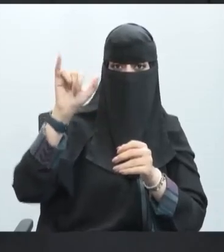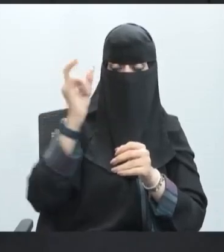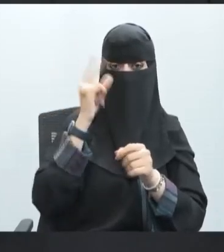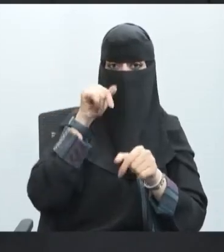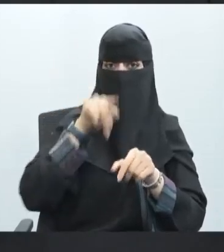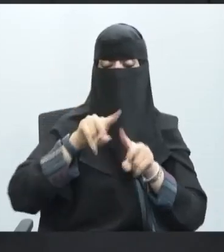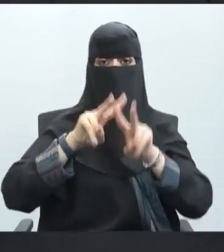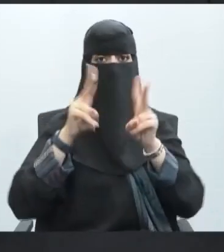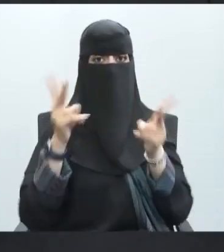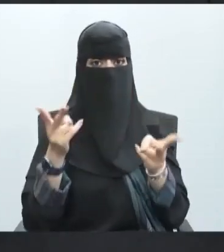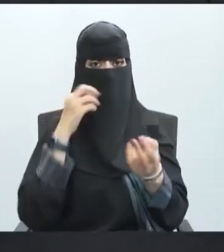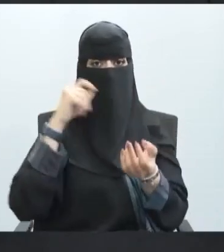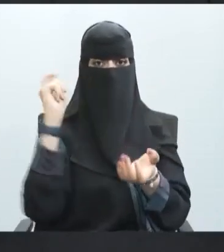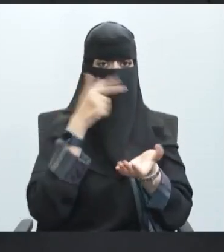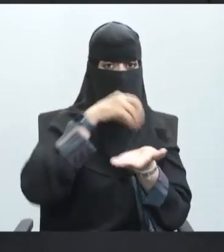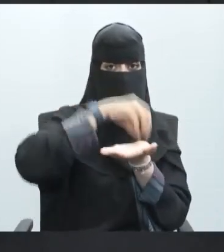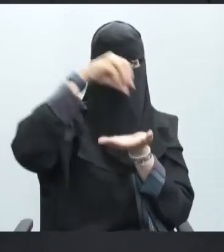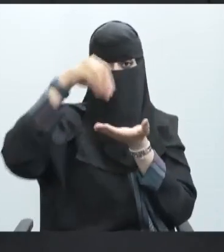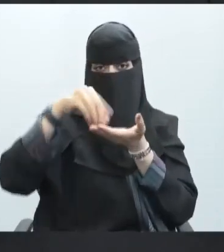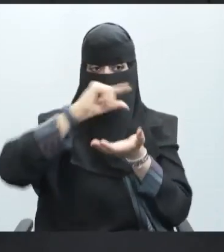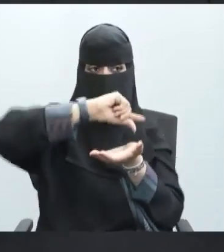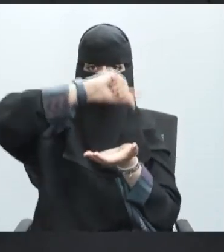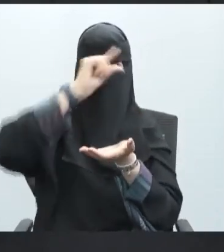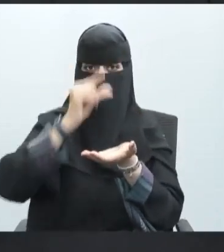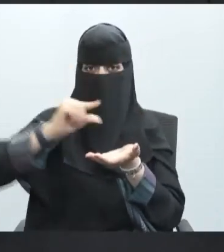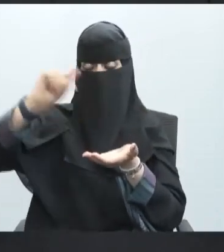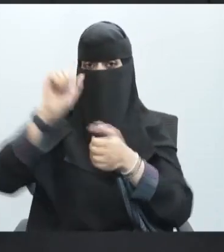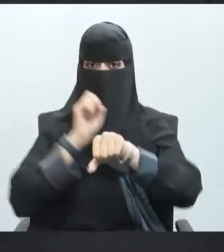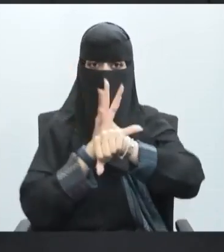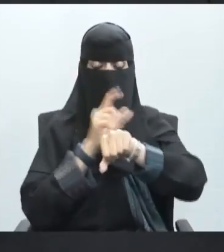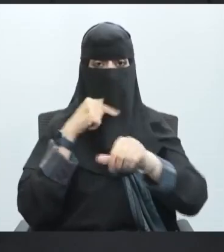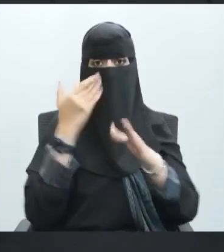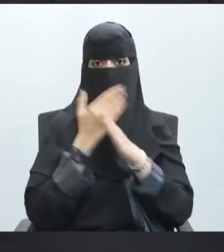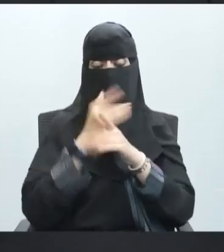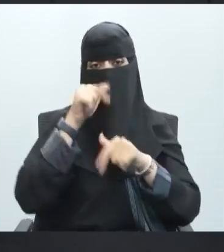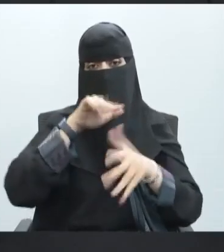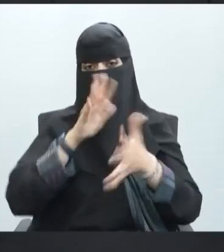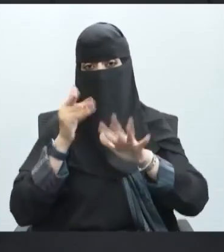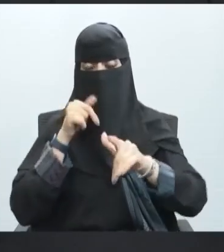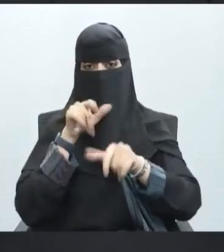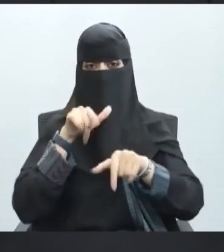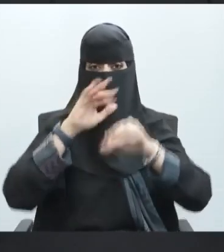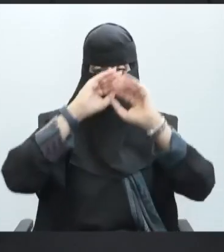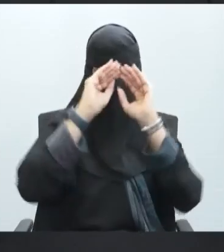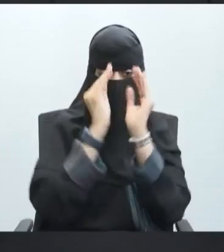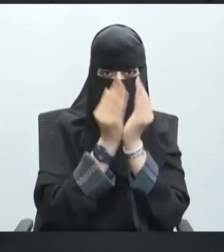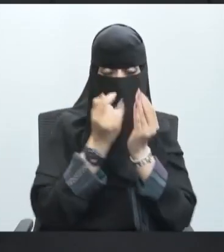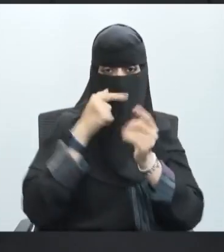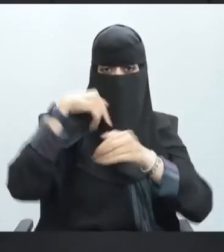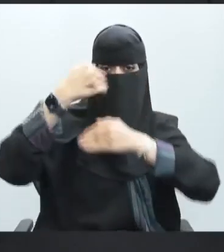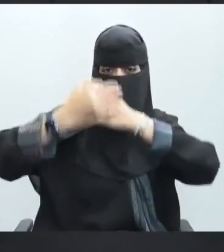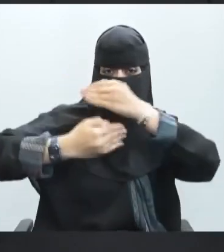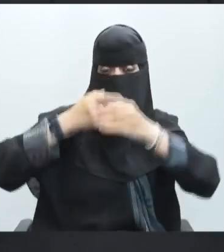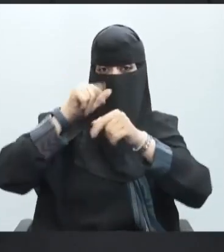سرعتها أو سرعة نقلها لهذه السيالات العصبية لماذا؟ لأن بعض هذه المحاور تكون مغلفة بغمد